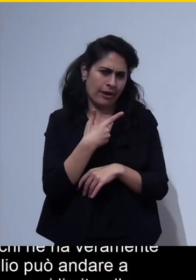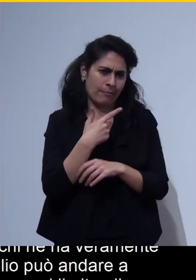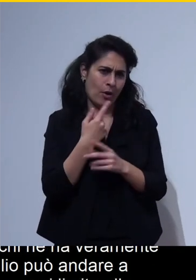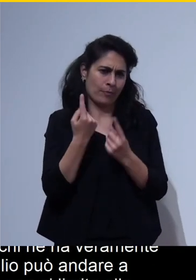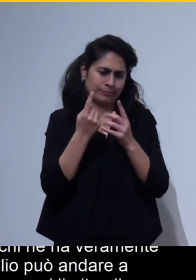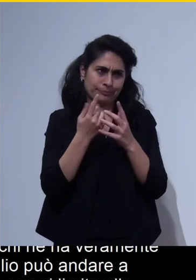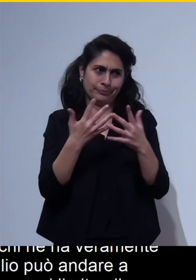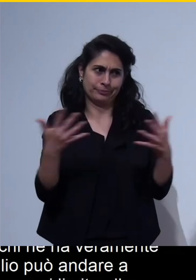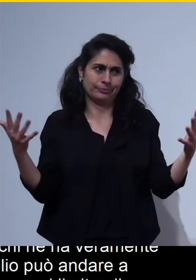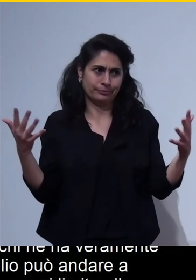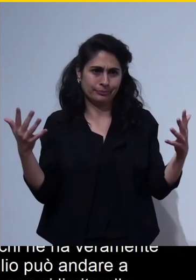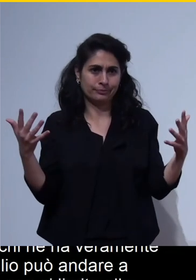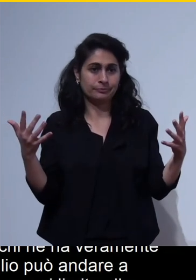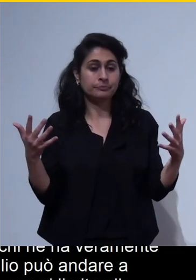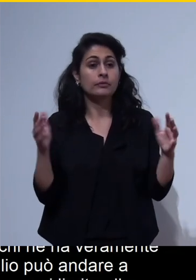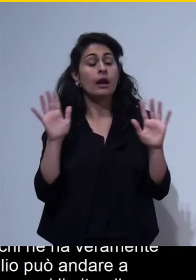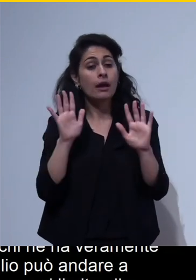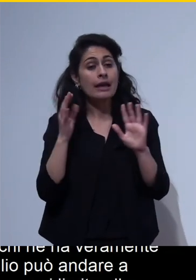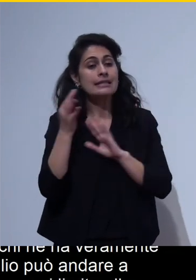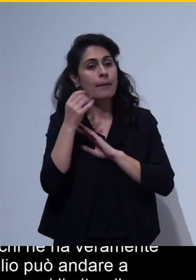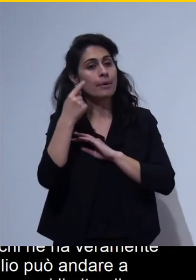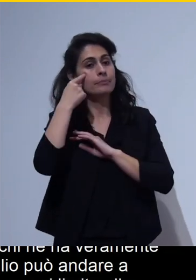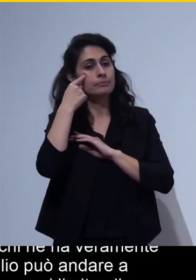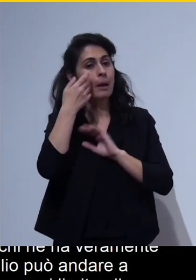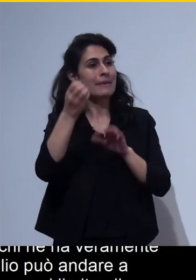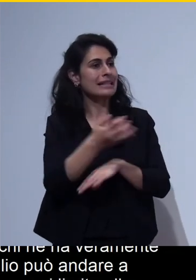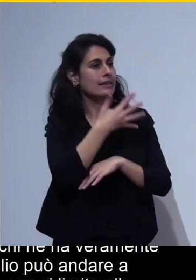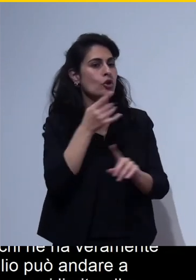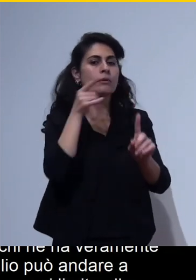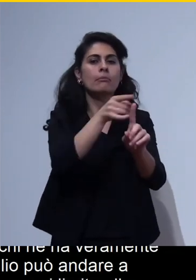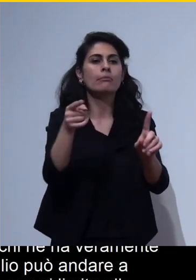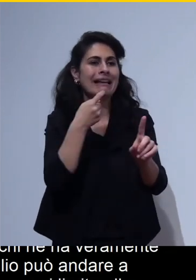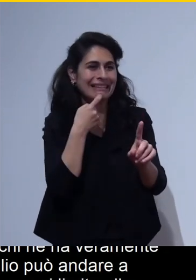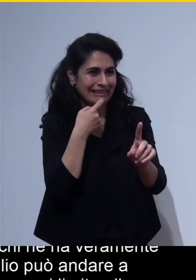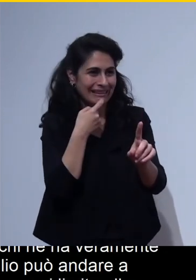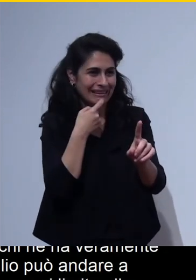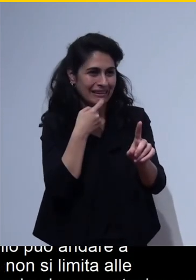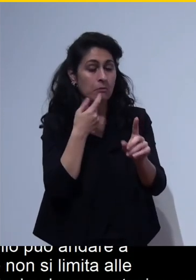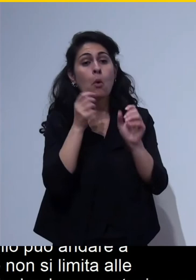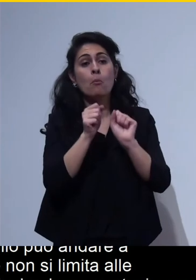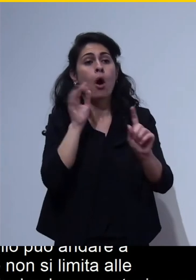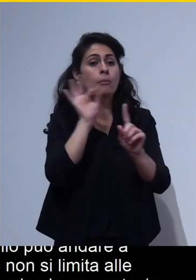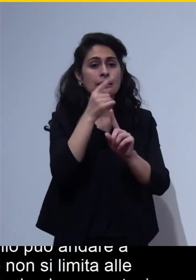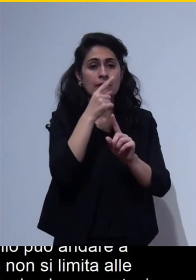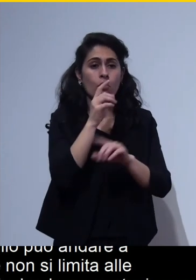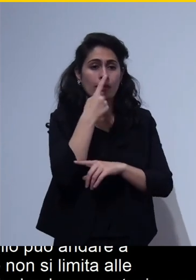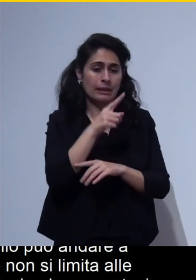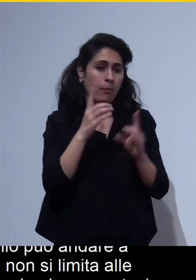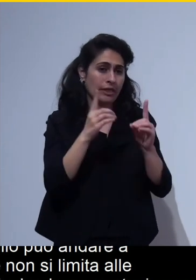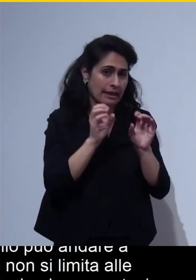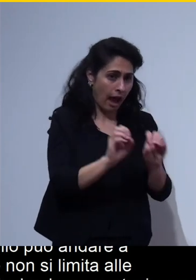a chi si rivolge alla presentazione quindi se è una presentazione per la didattica piuttosto che una presentazione per